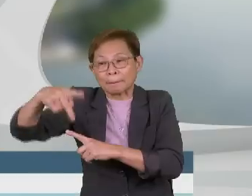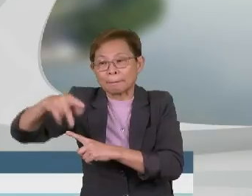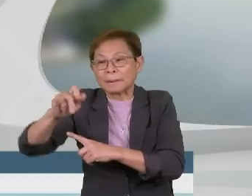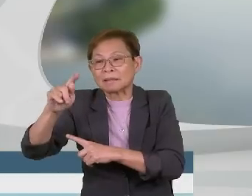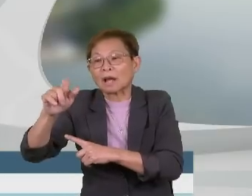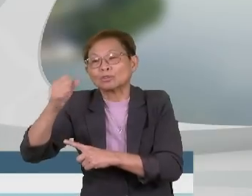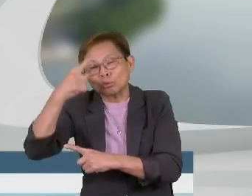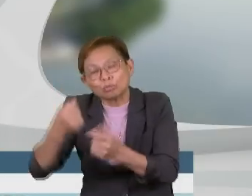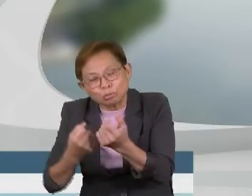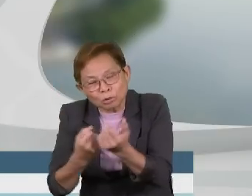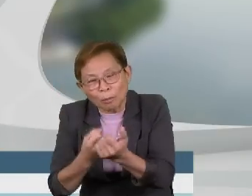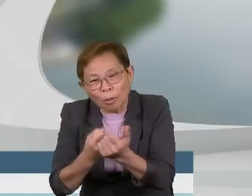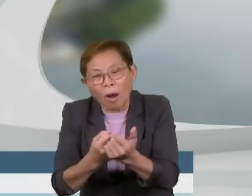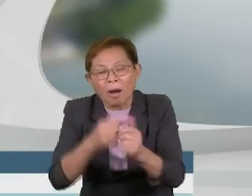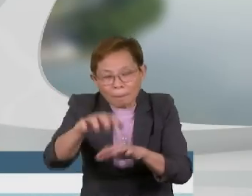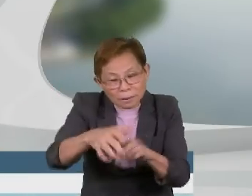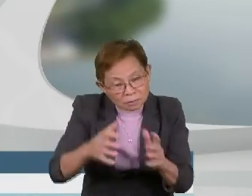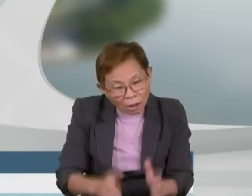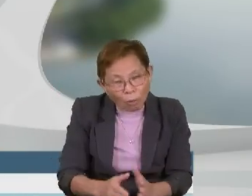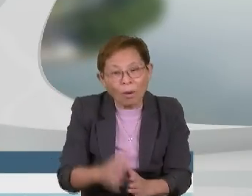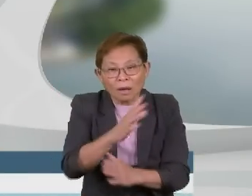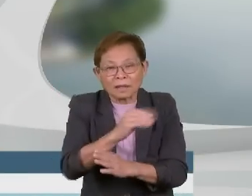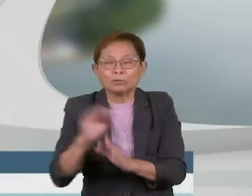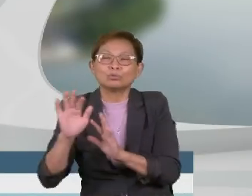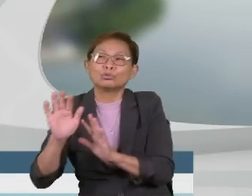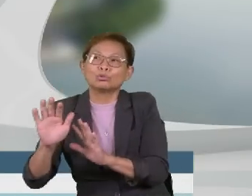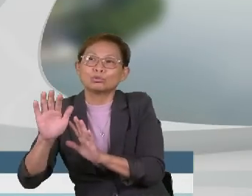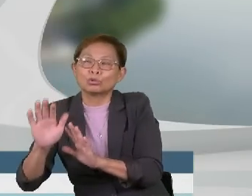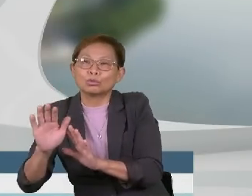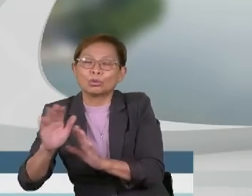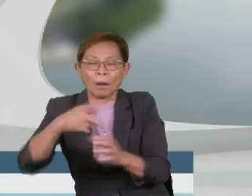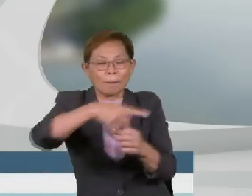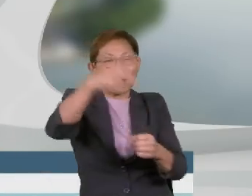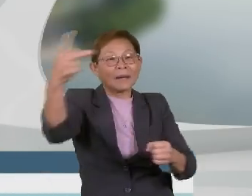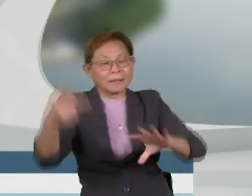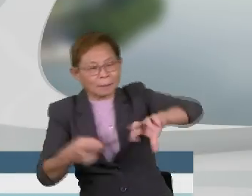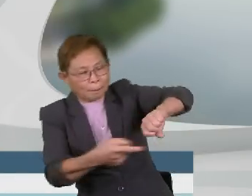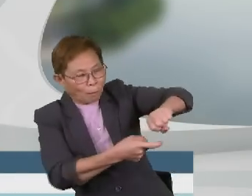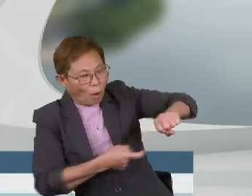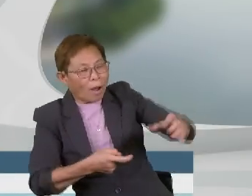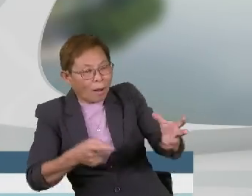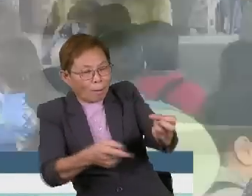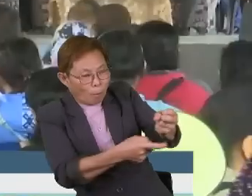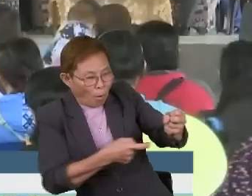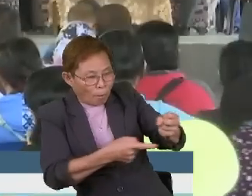menampung keperluan pesawat terlibat sementara menunggu hasil dituai bagi tahun ini.